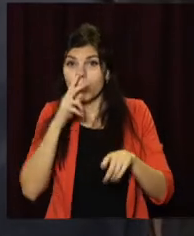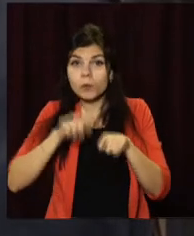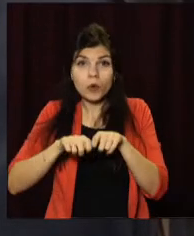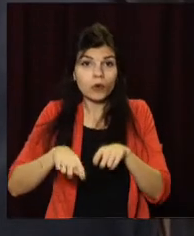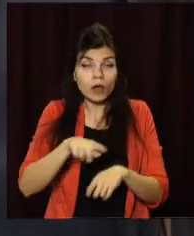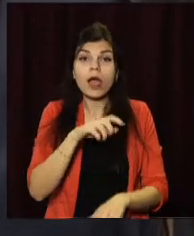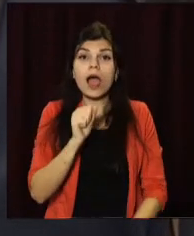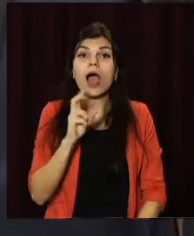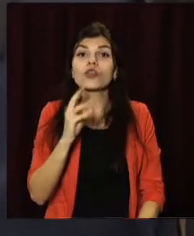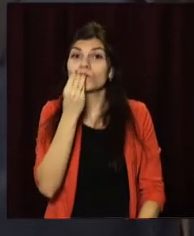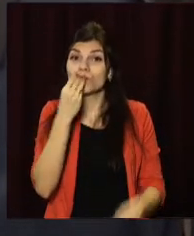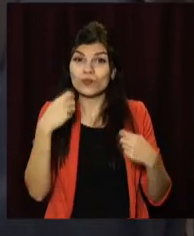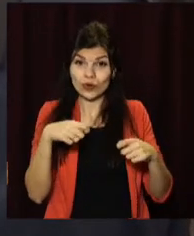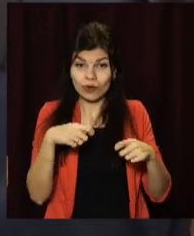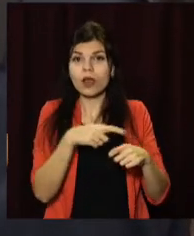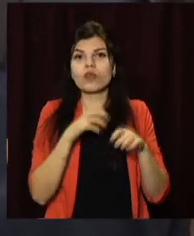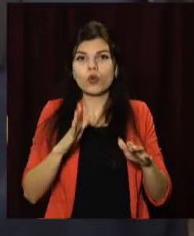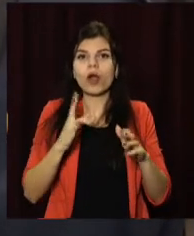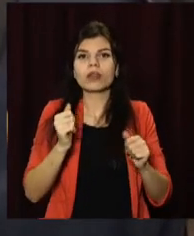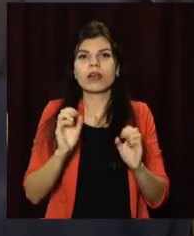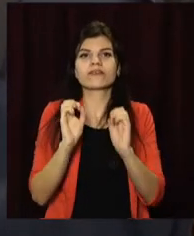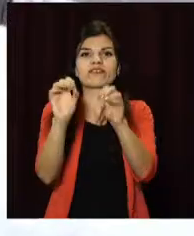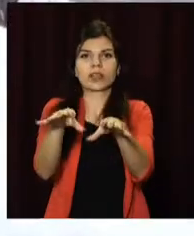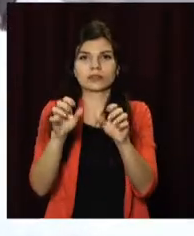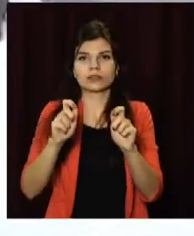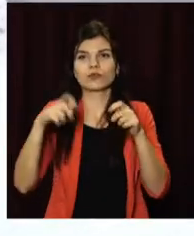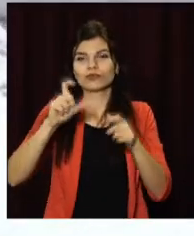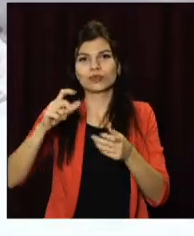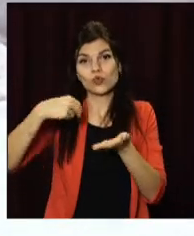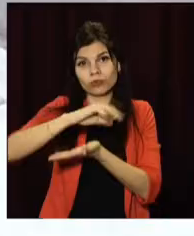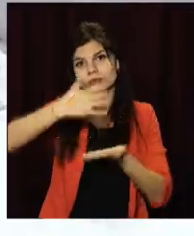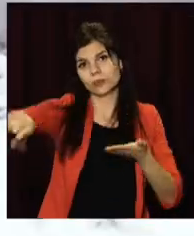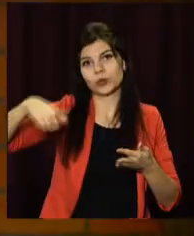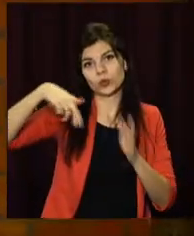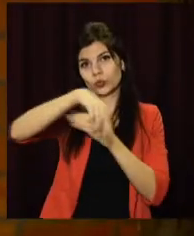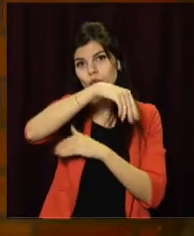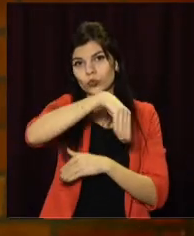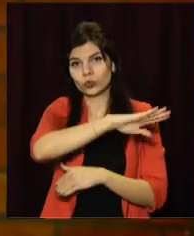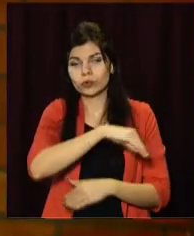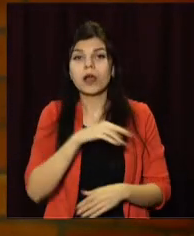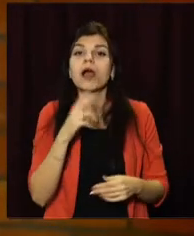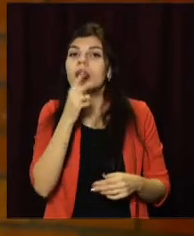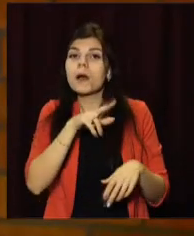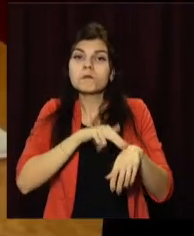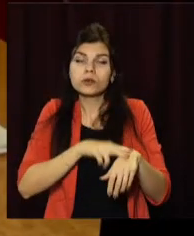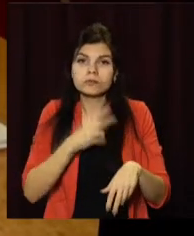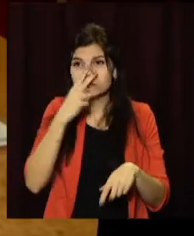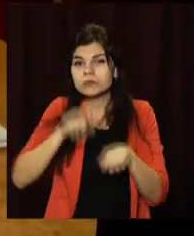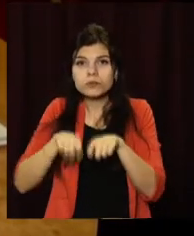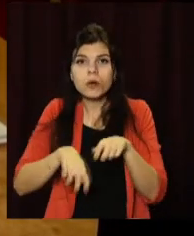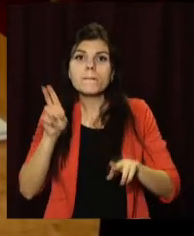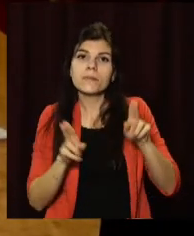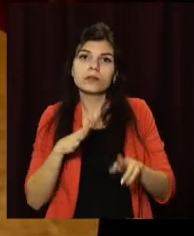проведення будь-яких масових заходів. Як бізнес дотримуються правил, перевіряють поліціянти. У Кам'янському черговий рейд і